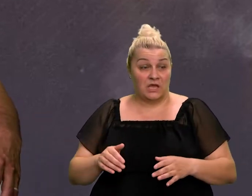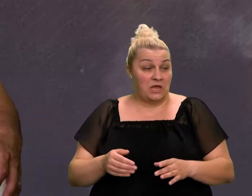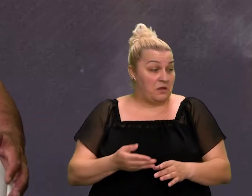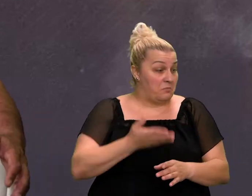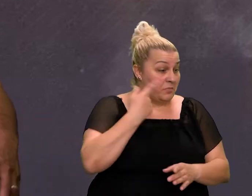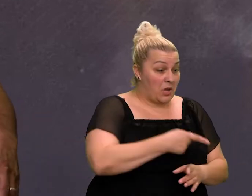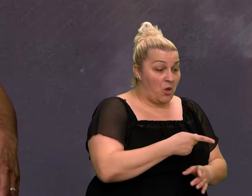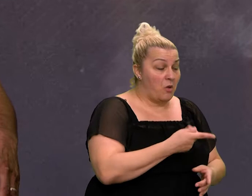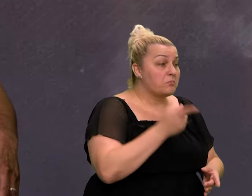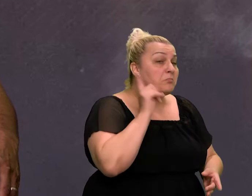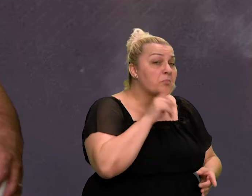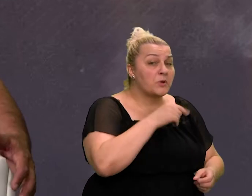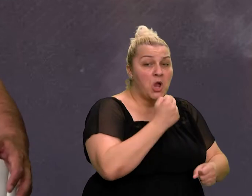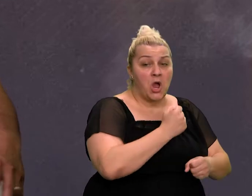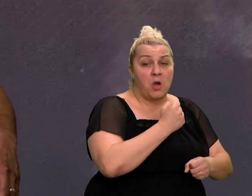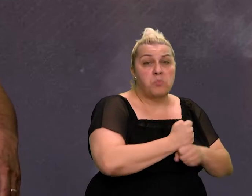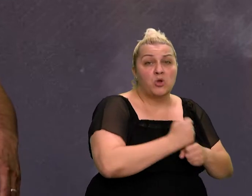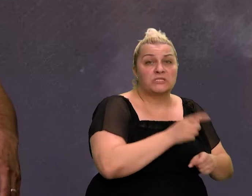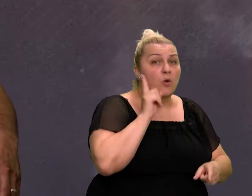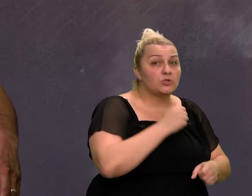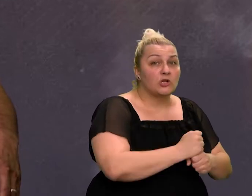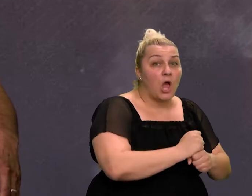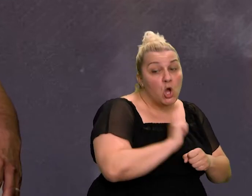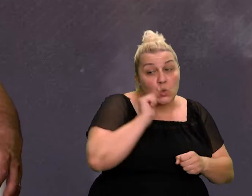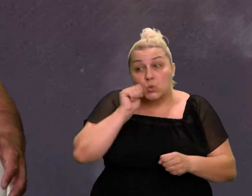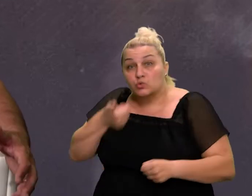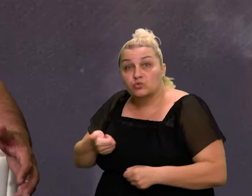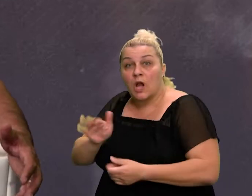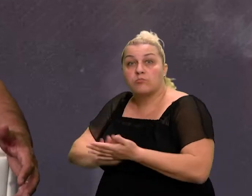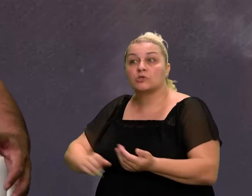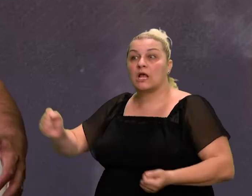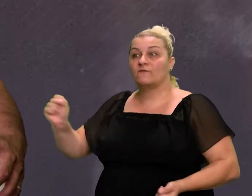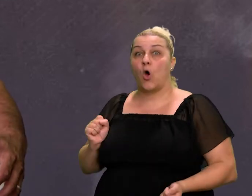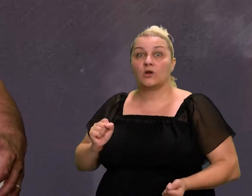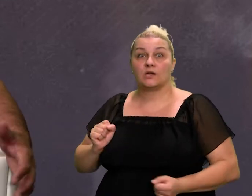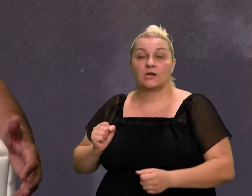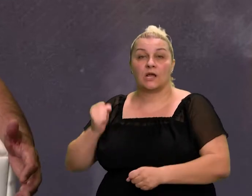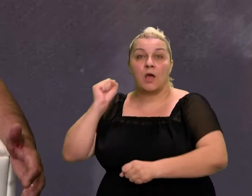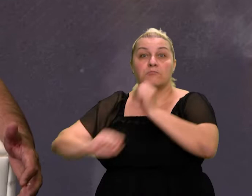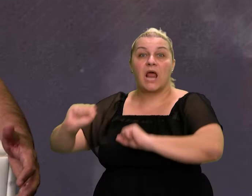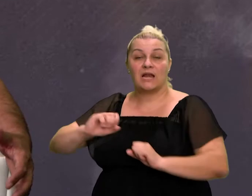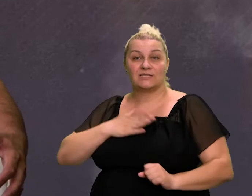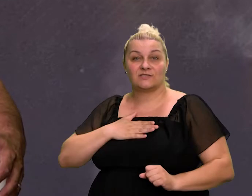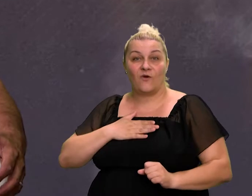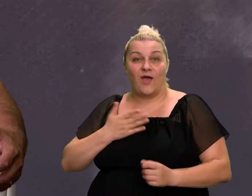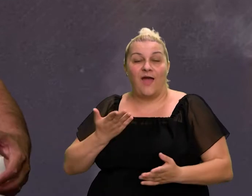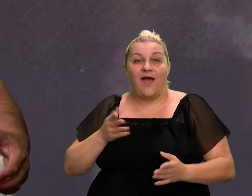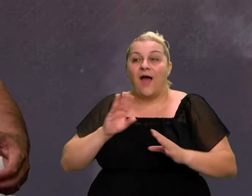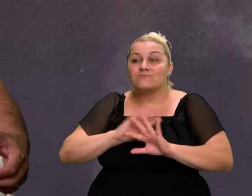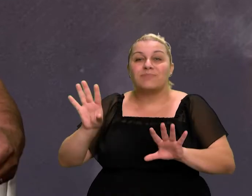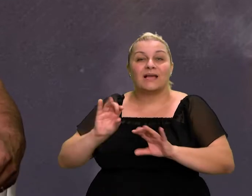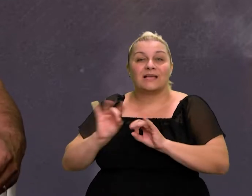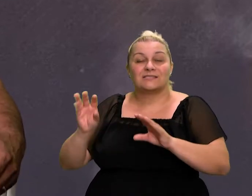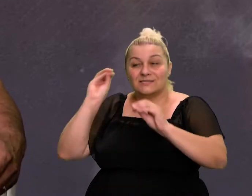poslove, živili neki normalni život, danas su postali ratnici. Znači, vi ste priko noći postali, branili ste svoje, ali taj